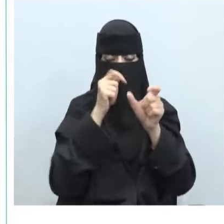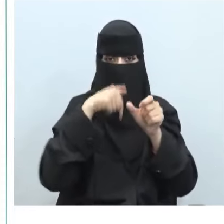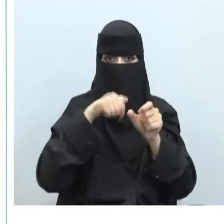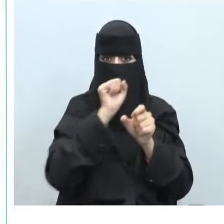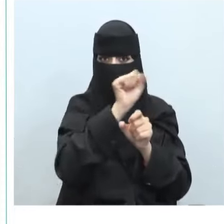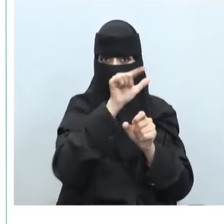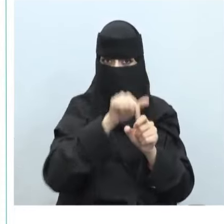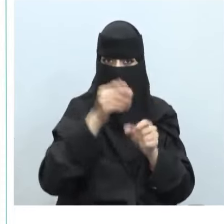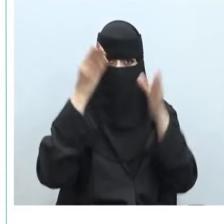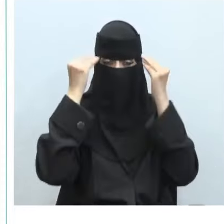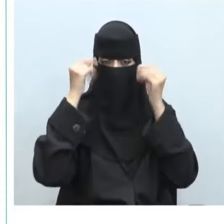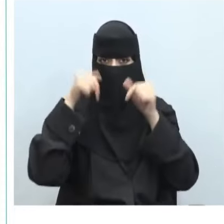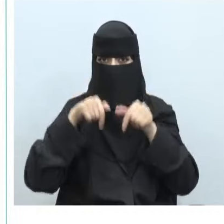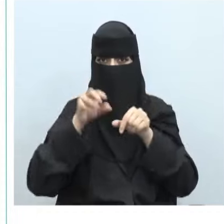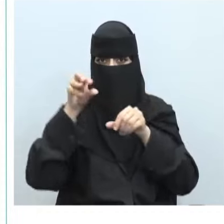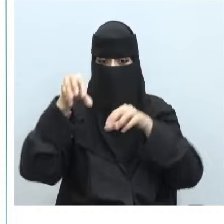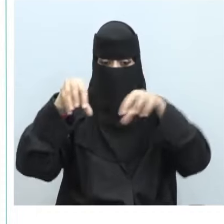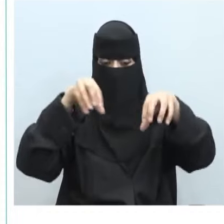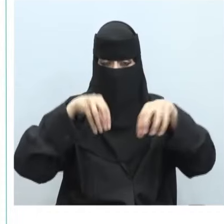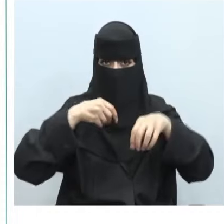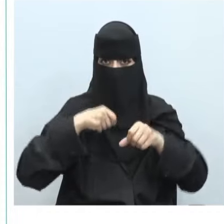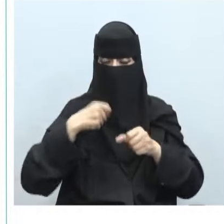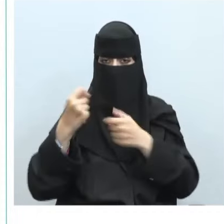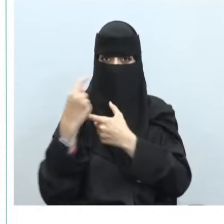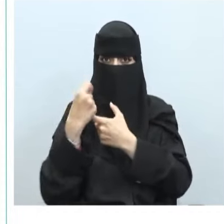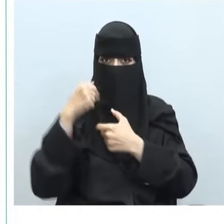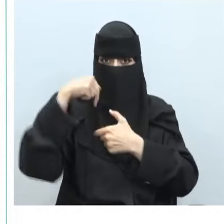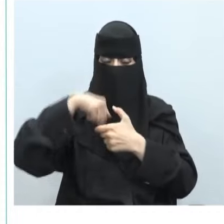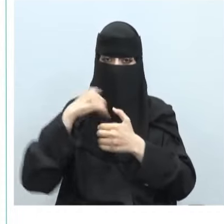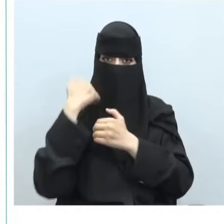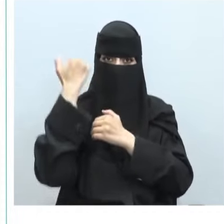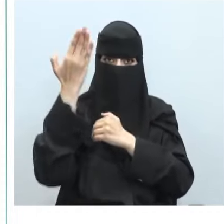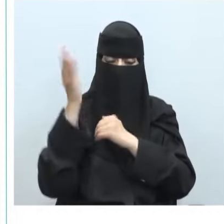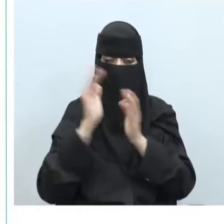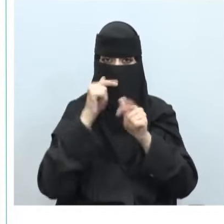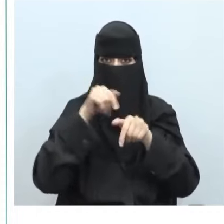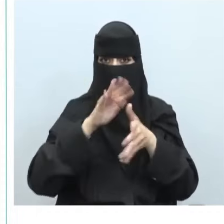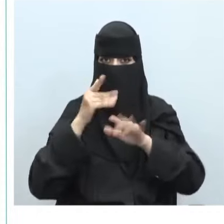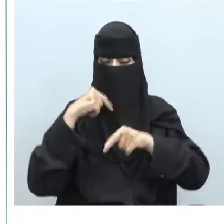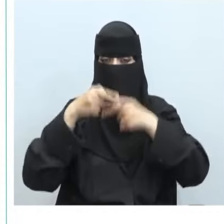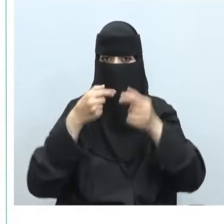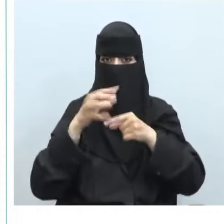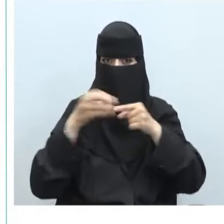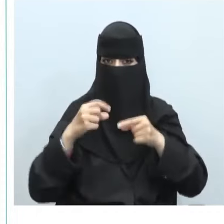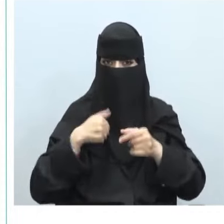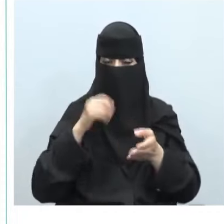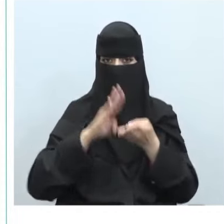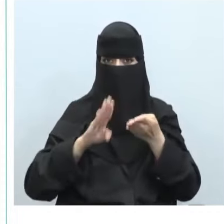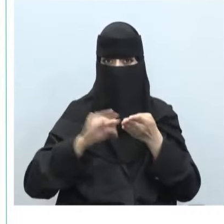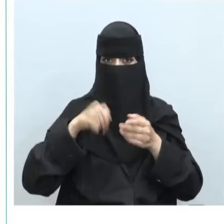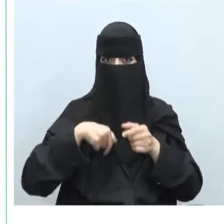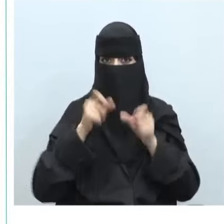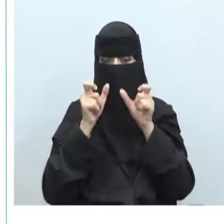المعلوماتية للجهات من التهديدات الداخلية والخارجية وكذلك تقليل المخاطر